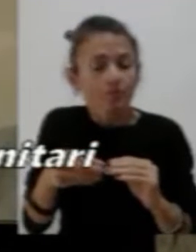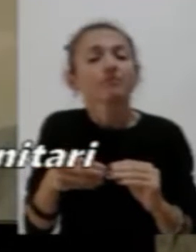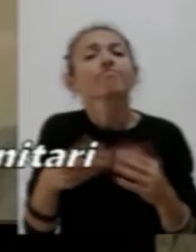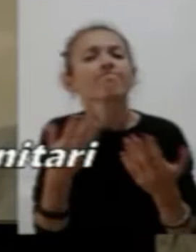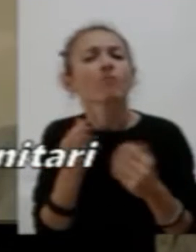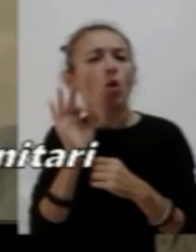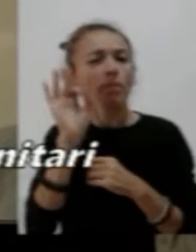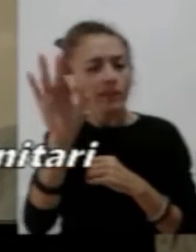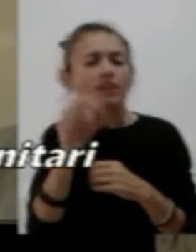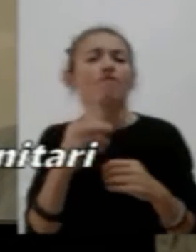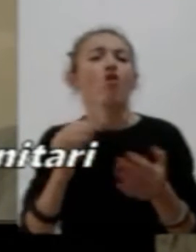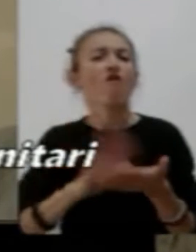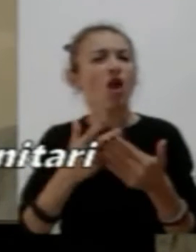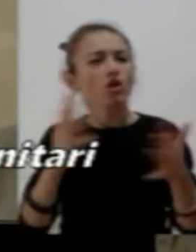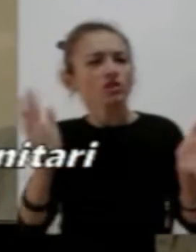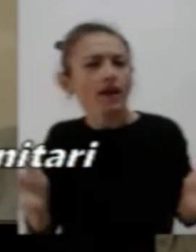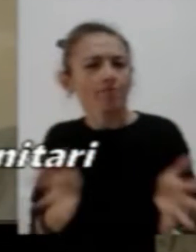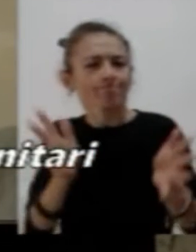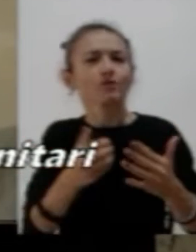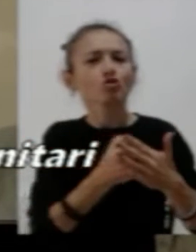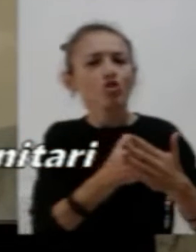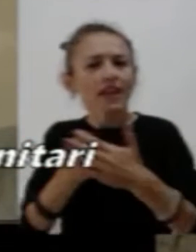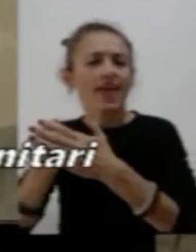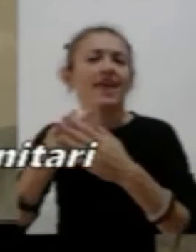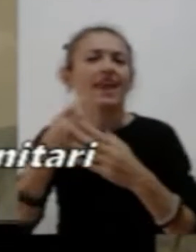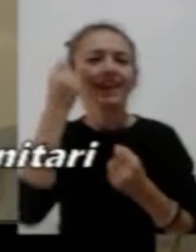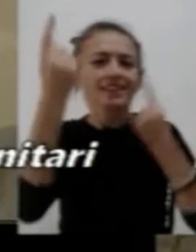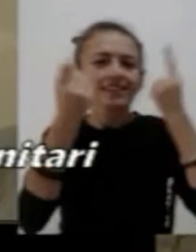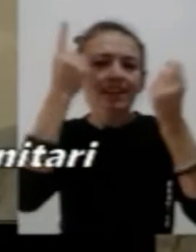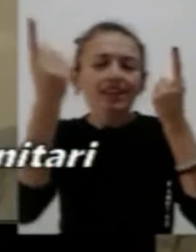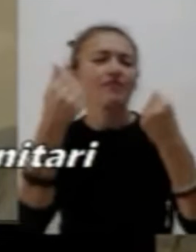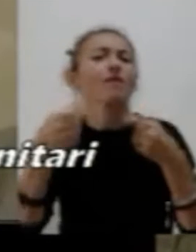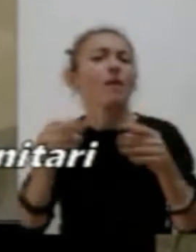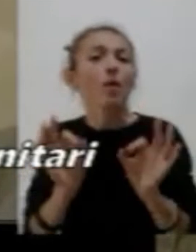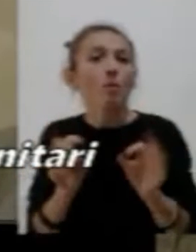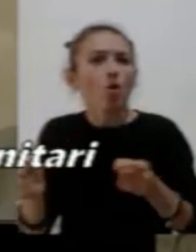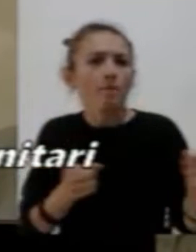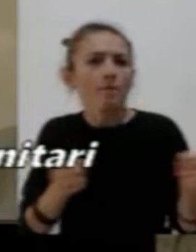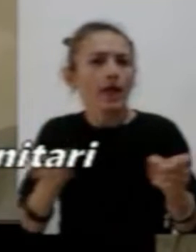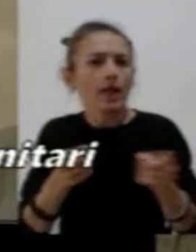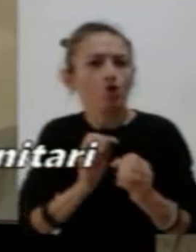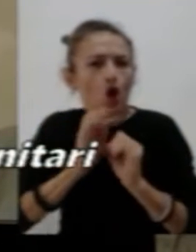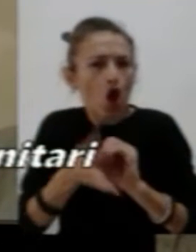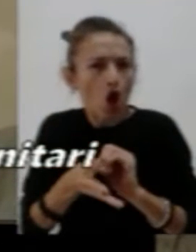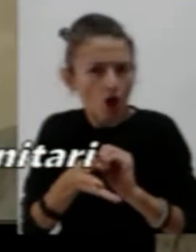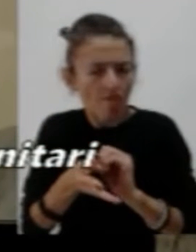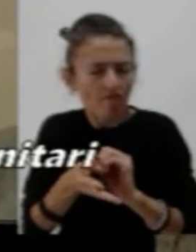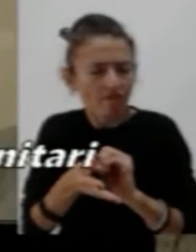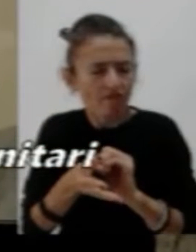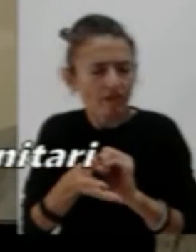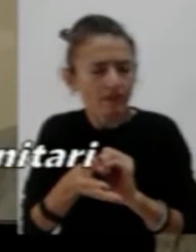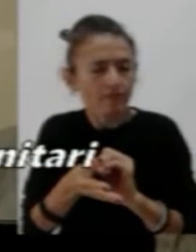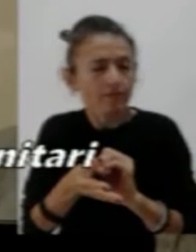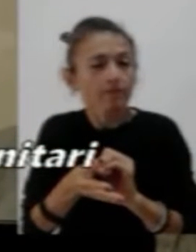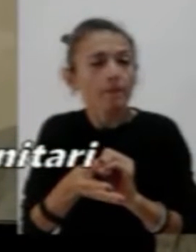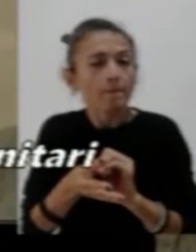e le attività svolte durante il periodo emergenziale Covid dai suddetti enti, in coerenza con le suddette motivazioni anche per l